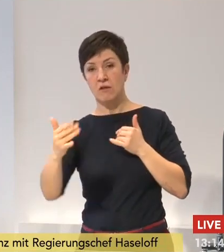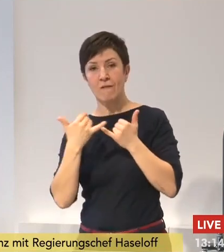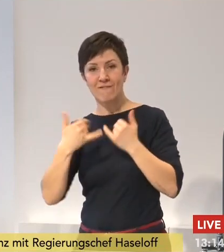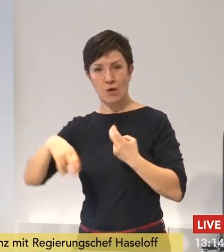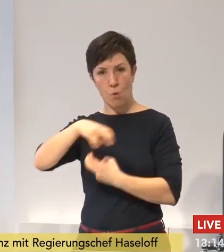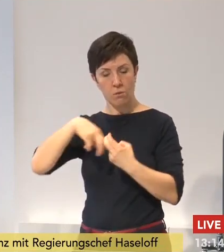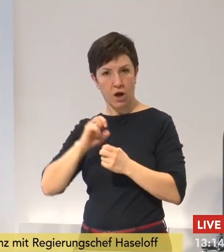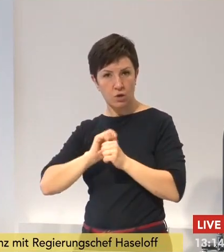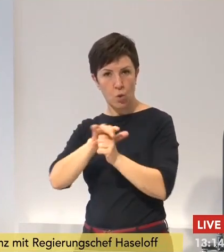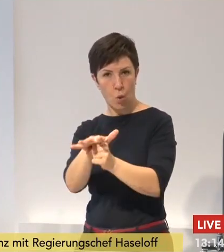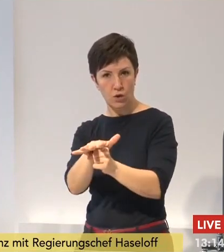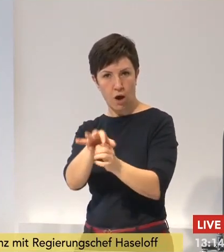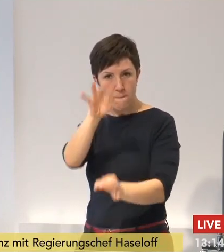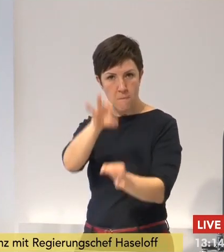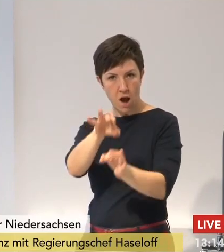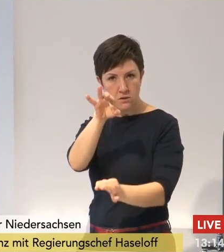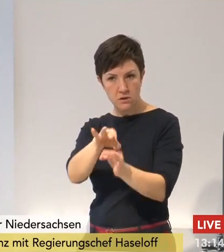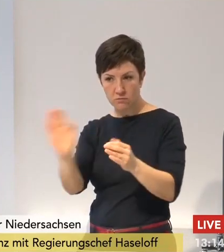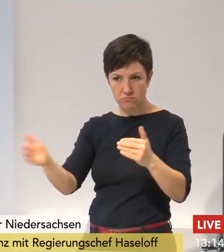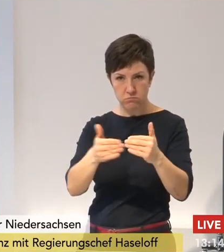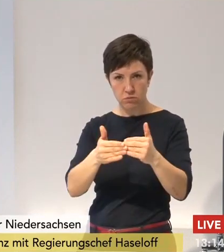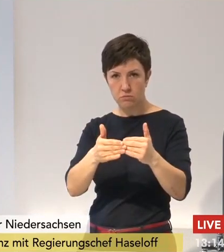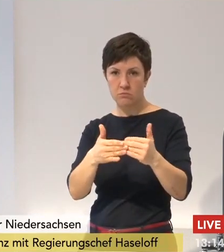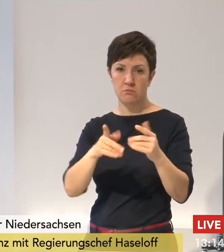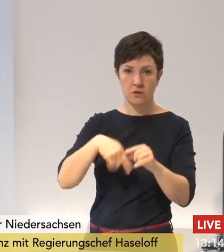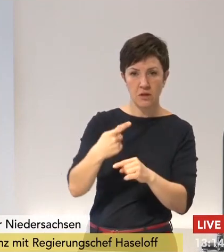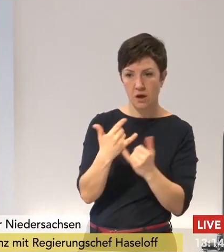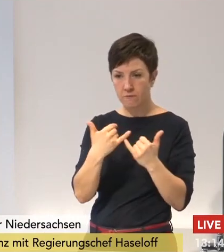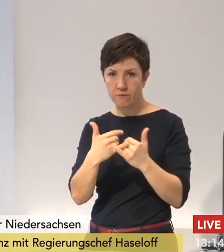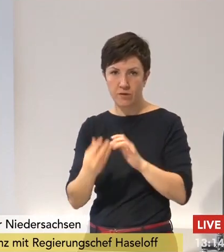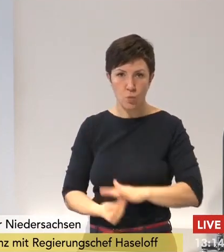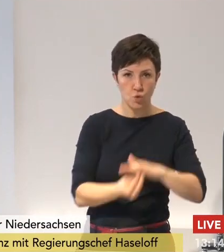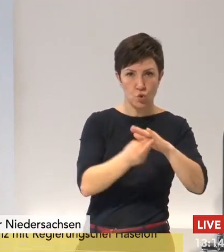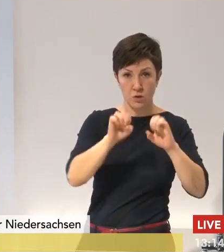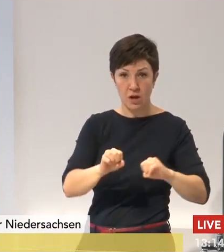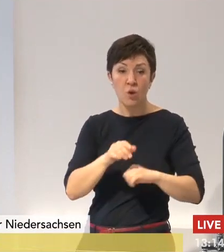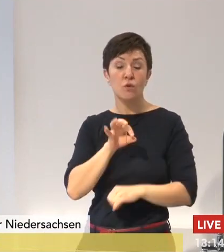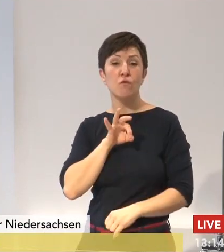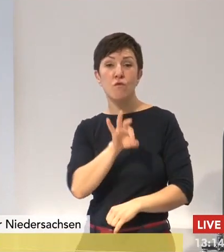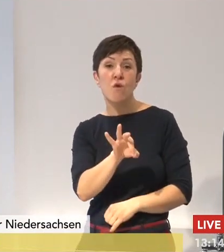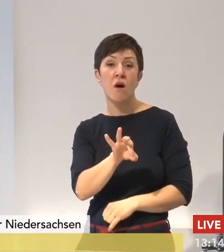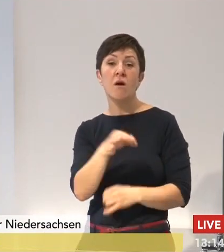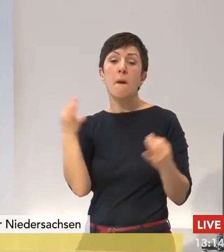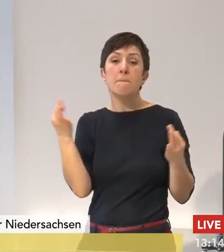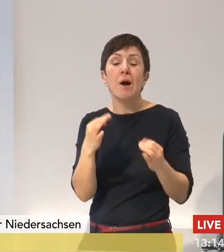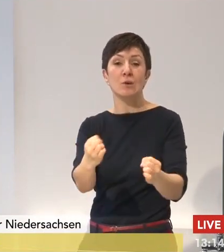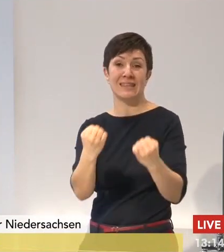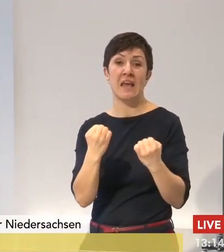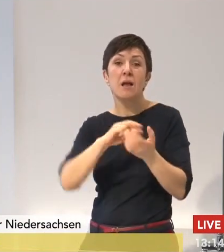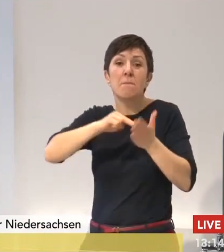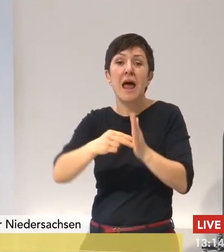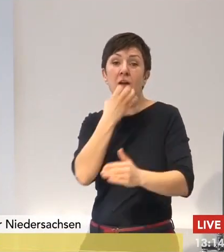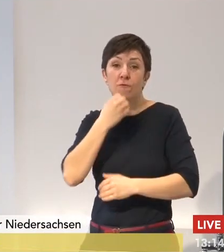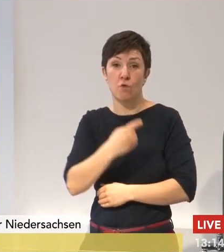-Maßnahmen und natürlich der Wirtschaft bestmögliche Planungssicherheit damit zu bieten. Wir wollen die Unternehmen wie den